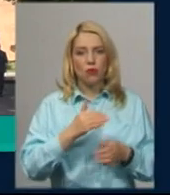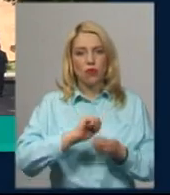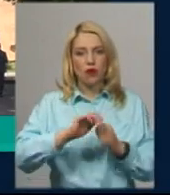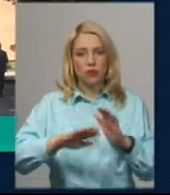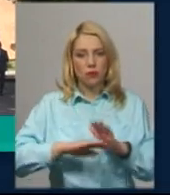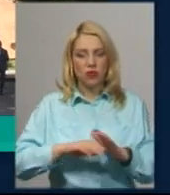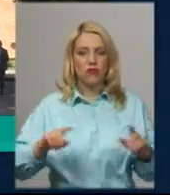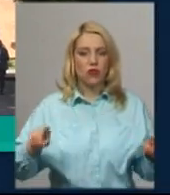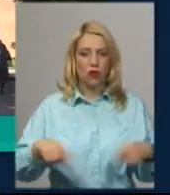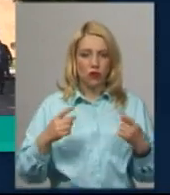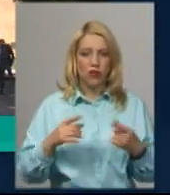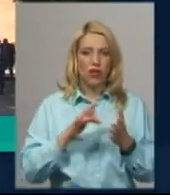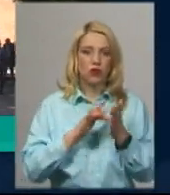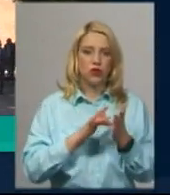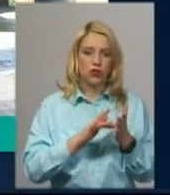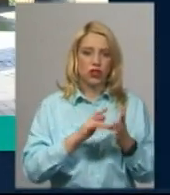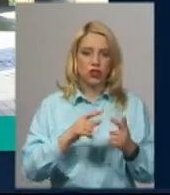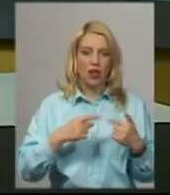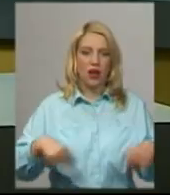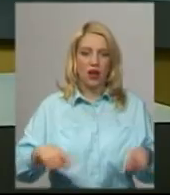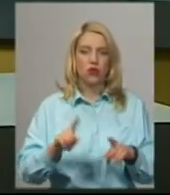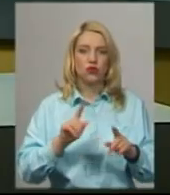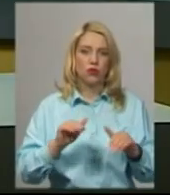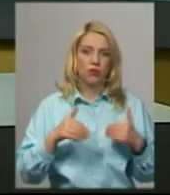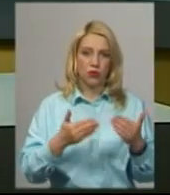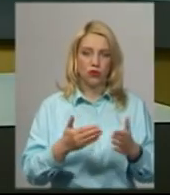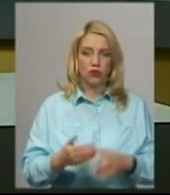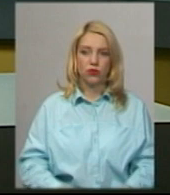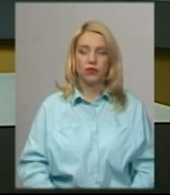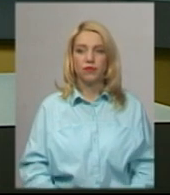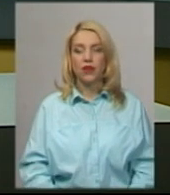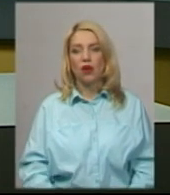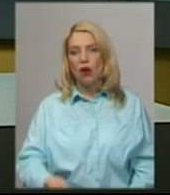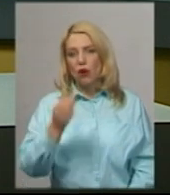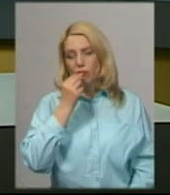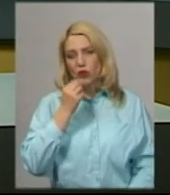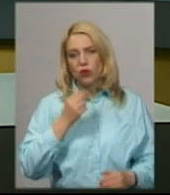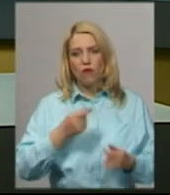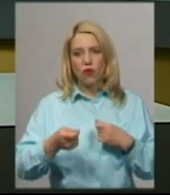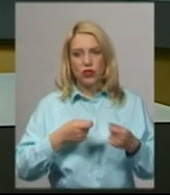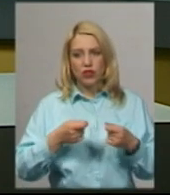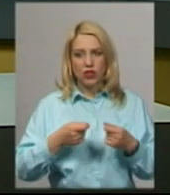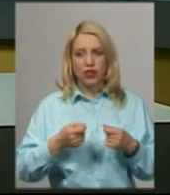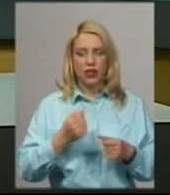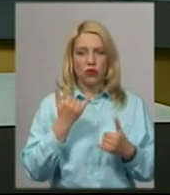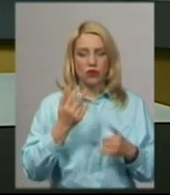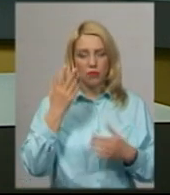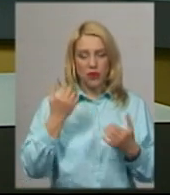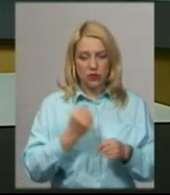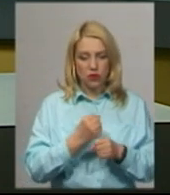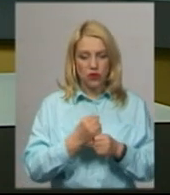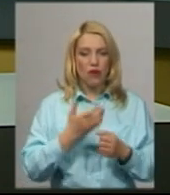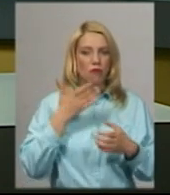Що нового запропонують туристам цього сезону? Продовольчий ринок у Хмельницькому віднині працює у послабленому